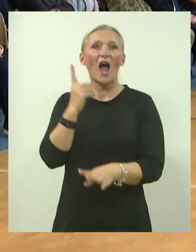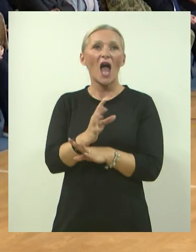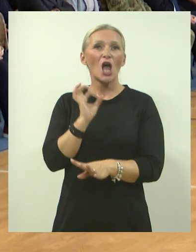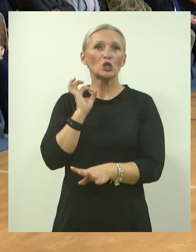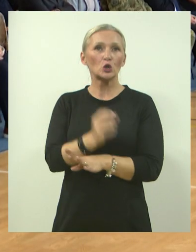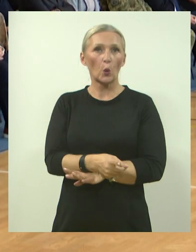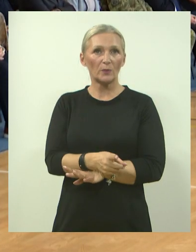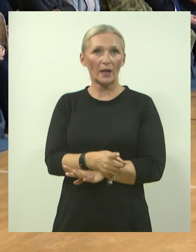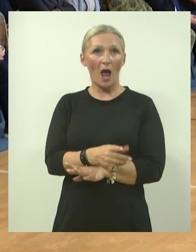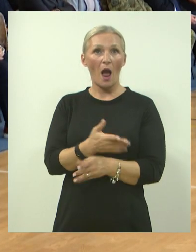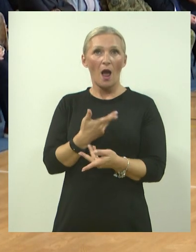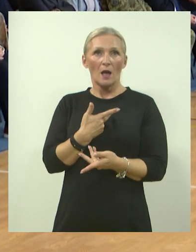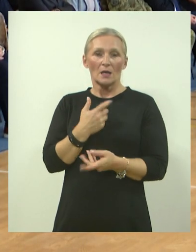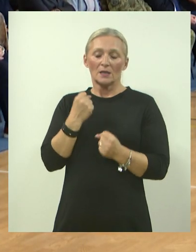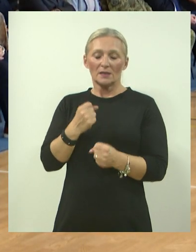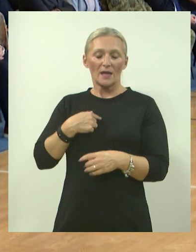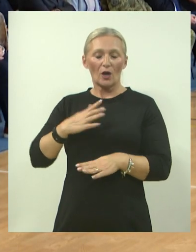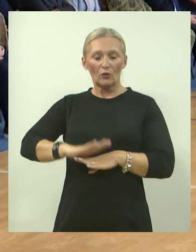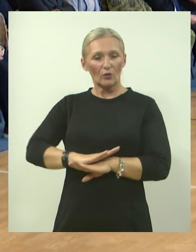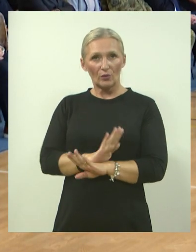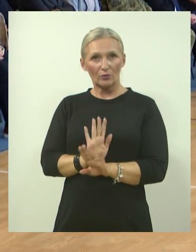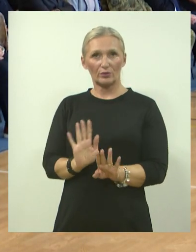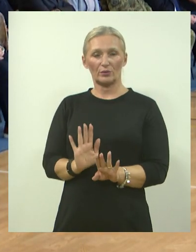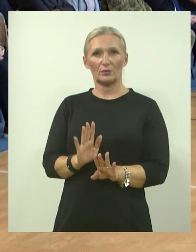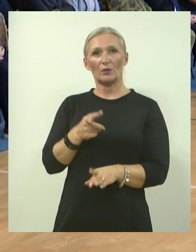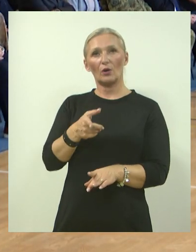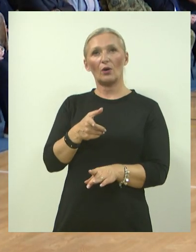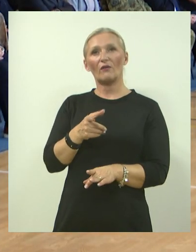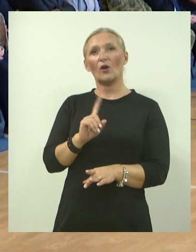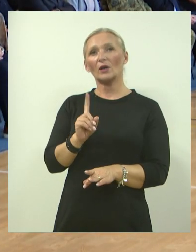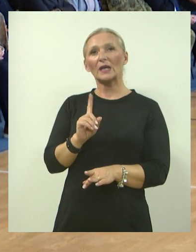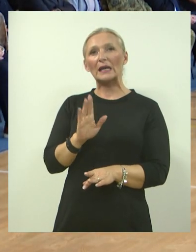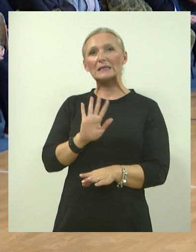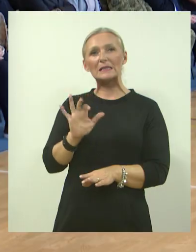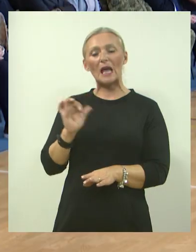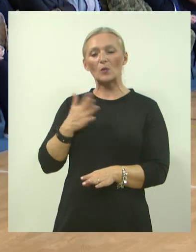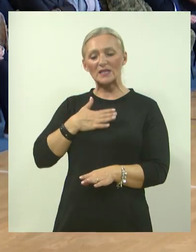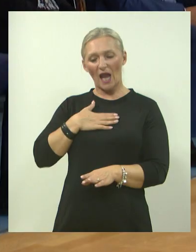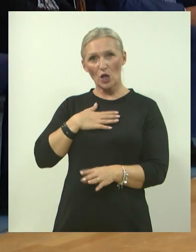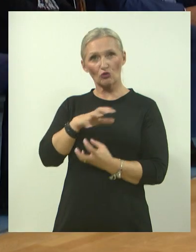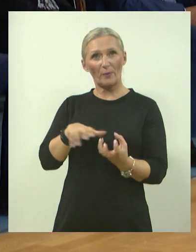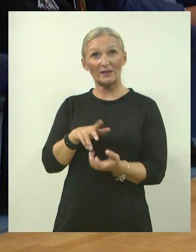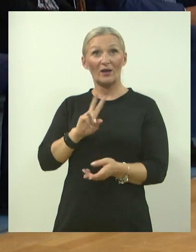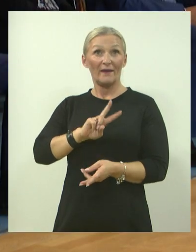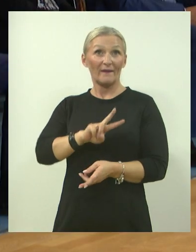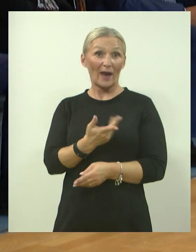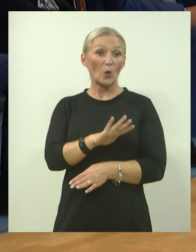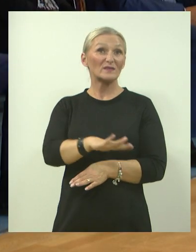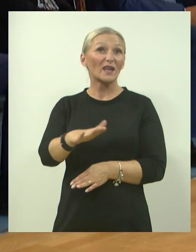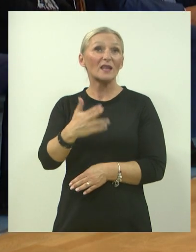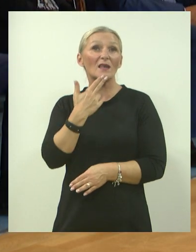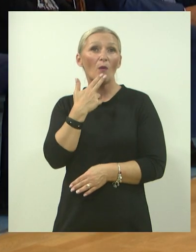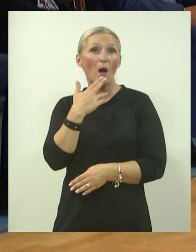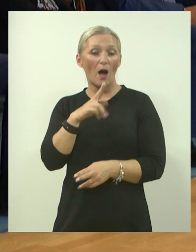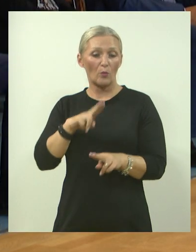Jako je emotivno, međutim, kao što je danas spomenuto, ovaj obilježaj po cipu nije za našu obitelji, nego je to za našu djecu, odnosno djeca koja će